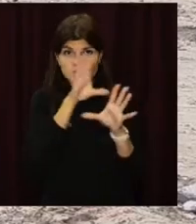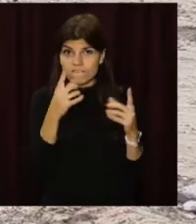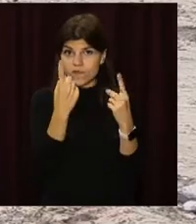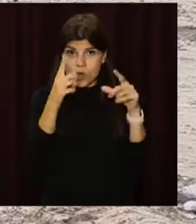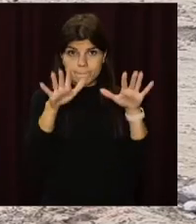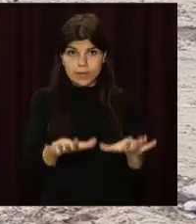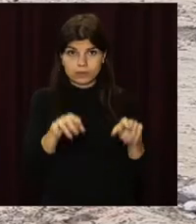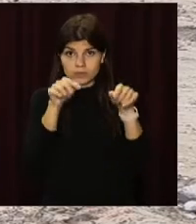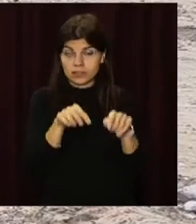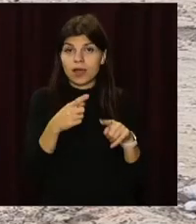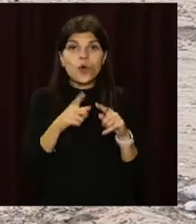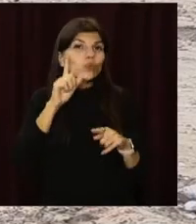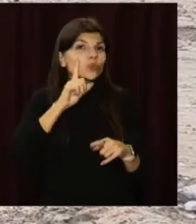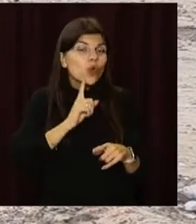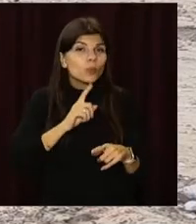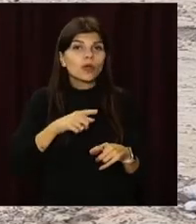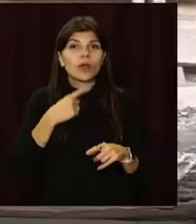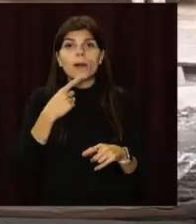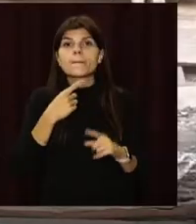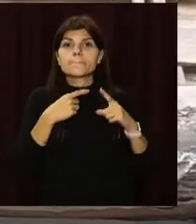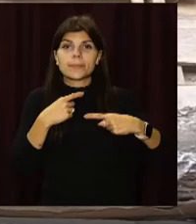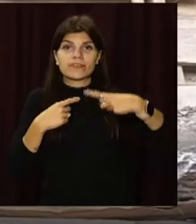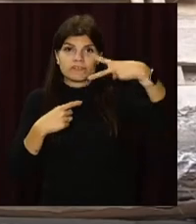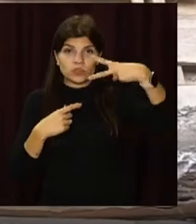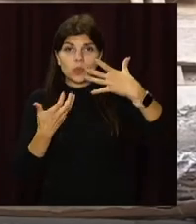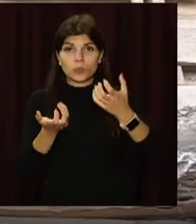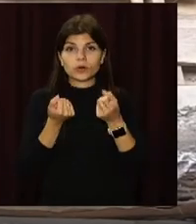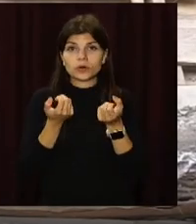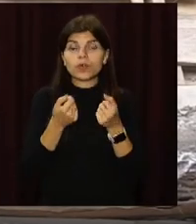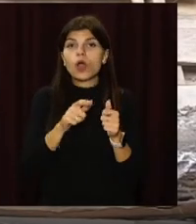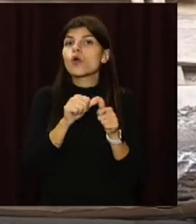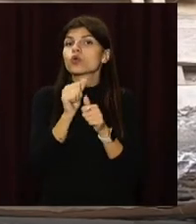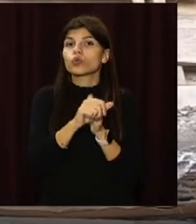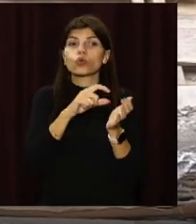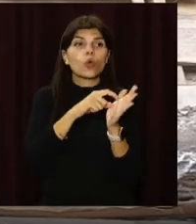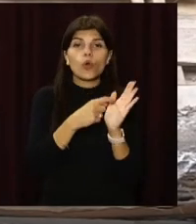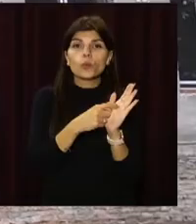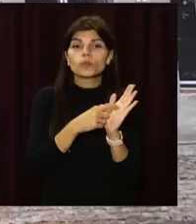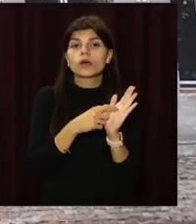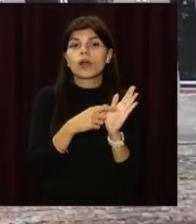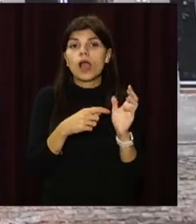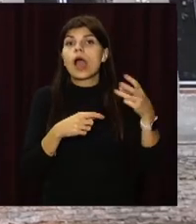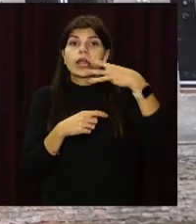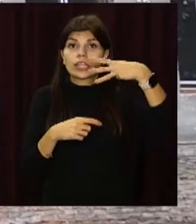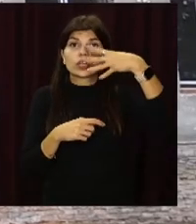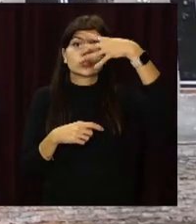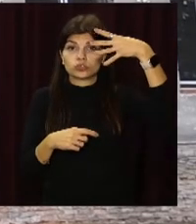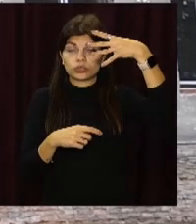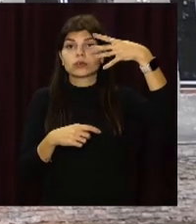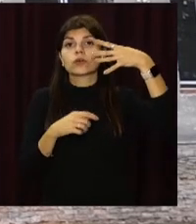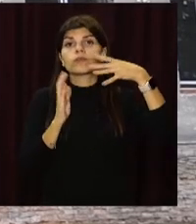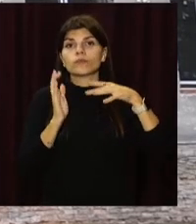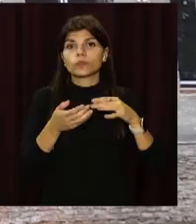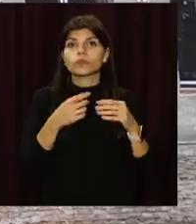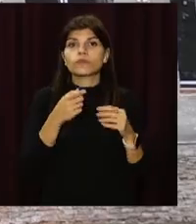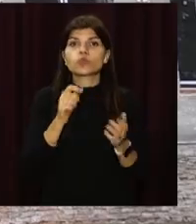ЦНАПі адміністратори прийматимуть людей на перших двох поверхах. Замість окремих кімнат – опенспейс. А на третьому та четвертому поверхах